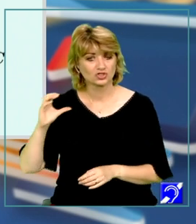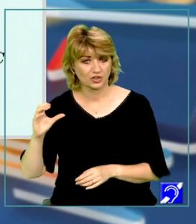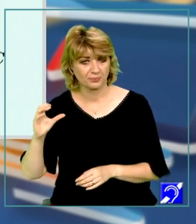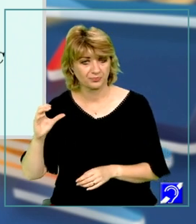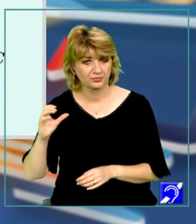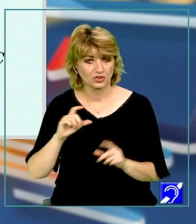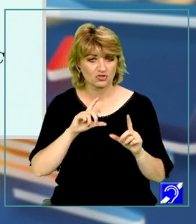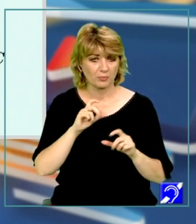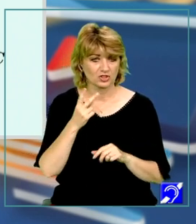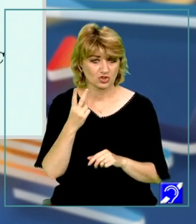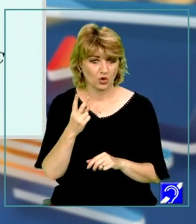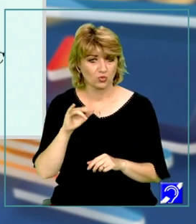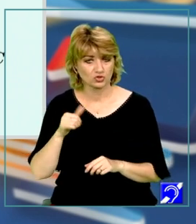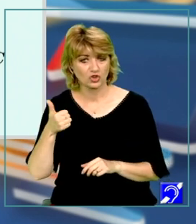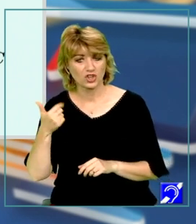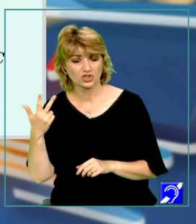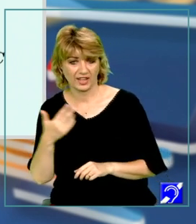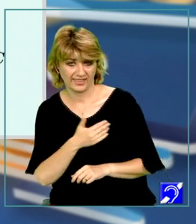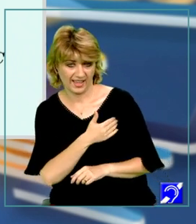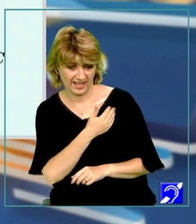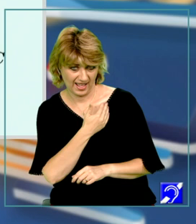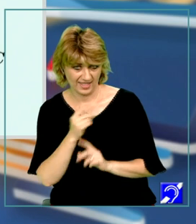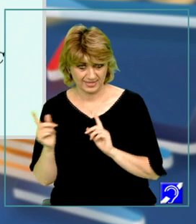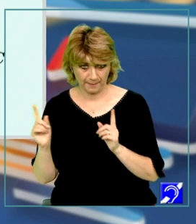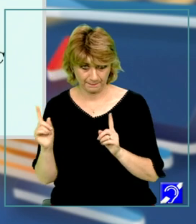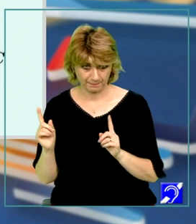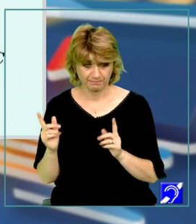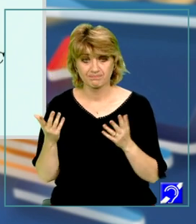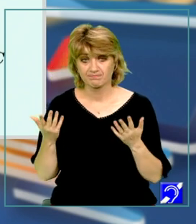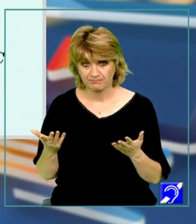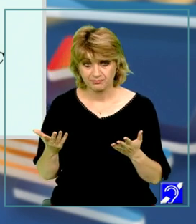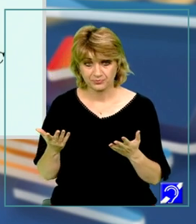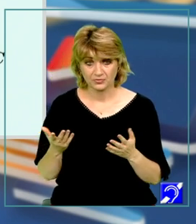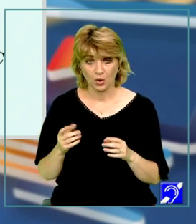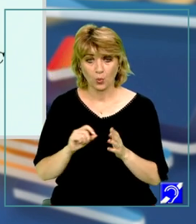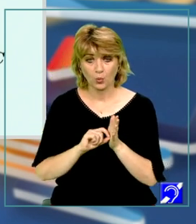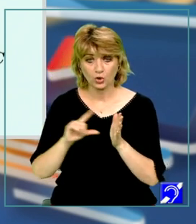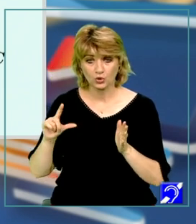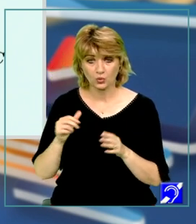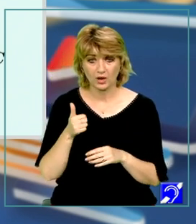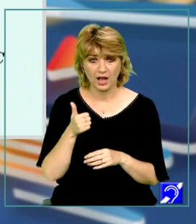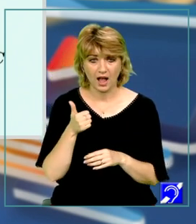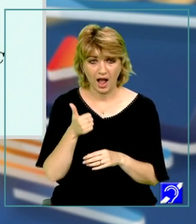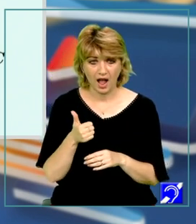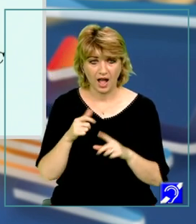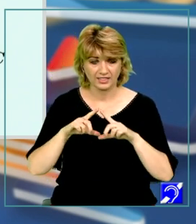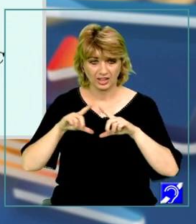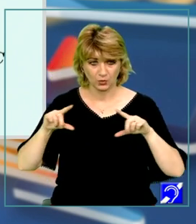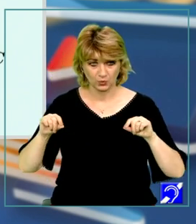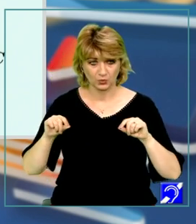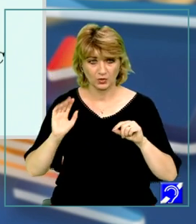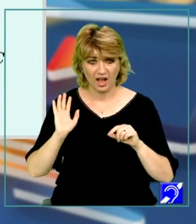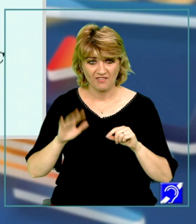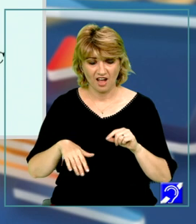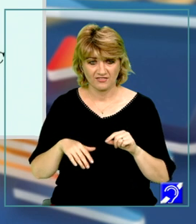au 72 respectiv 63 de grade. Prin urmare, unghiul A al triunghiului va